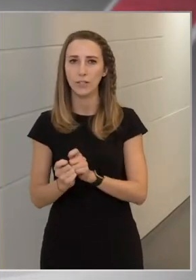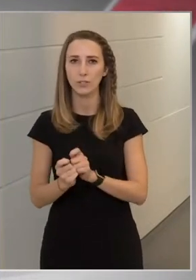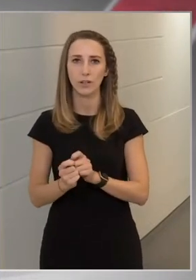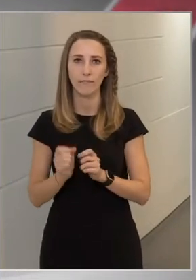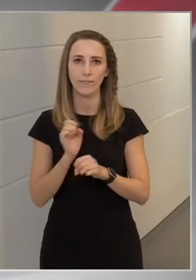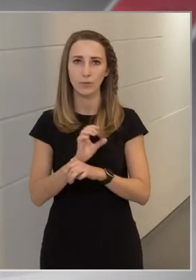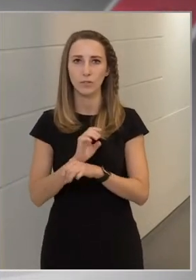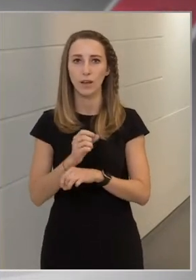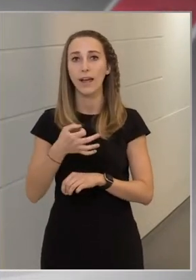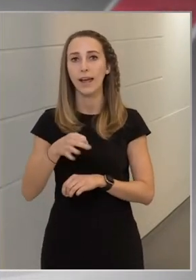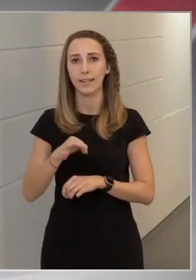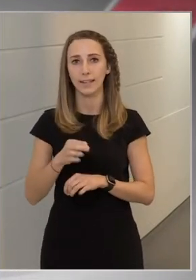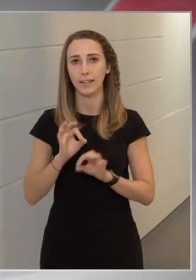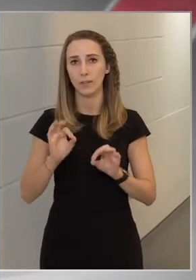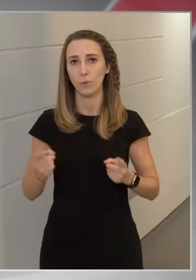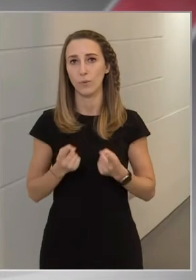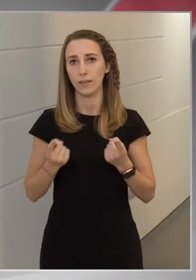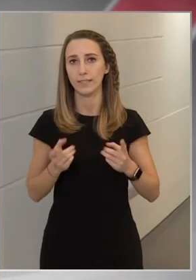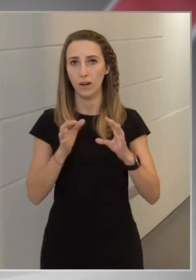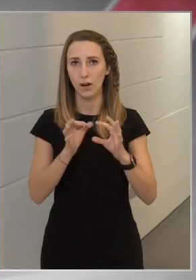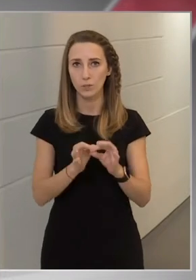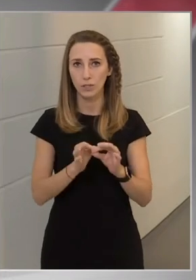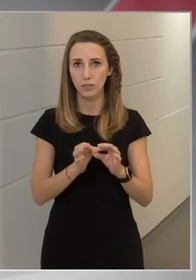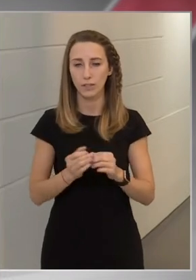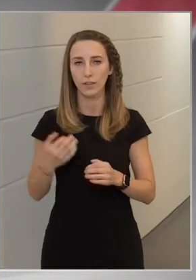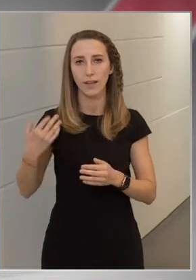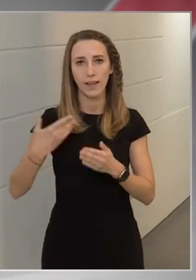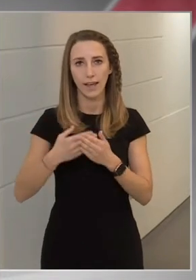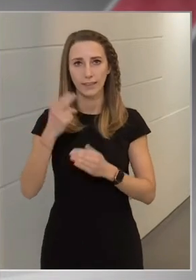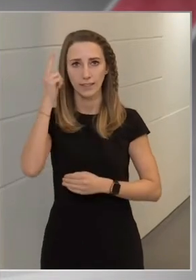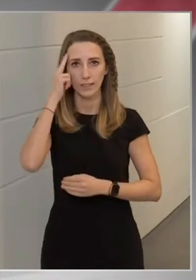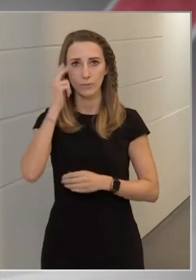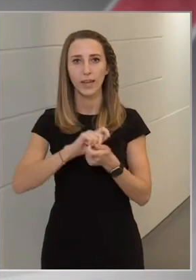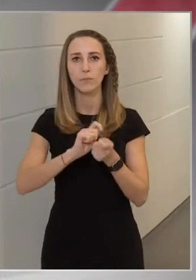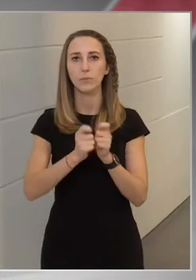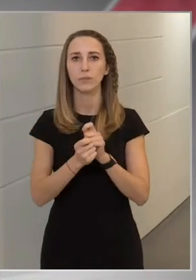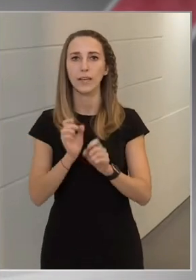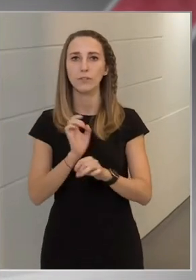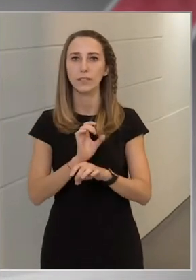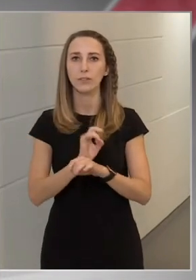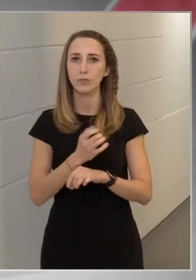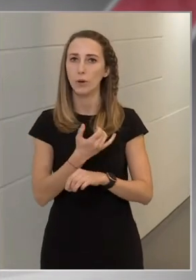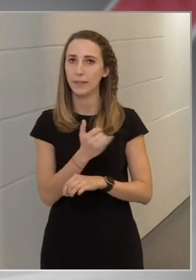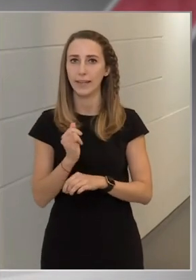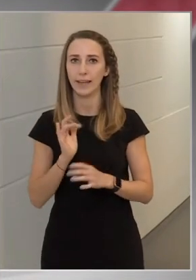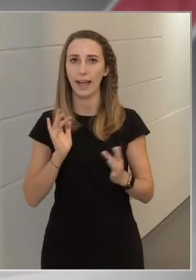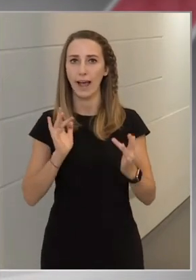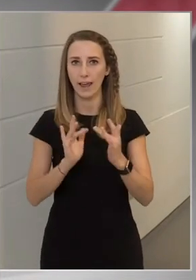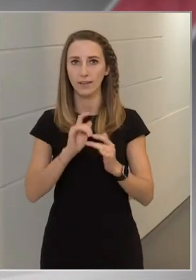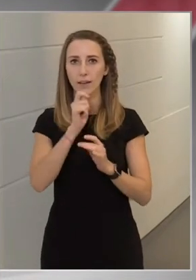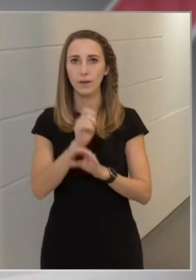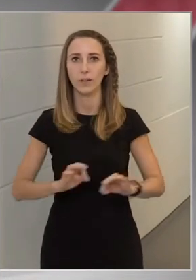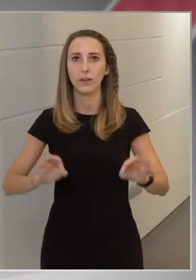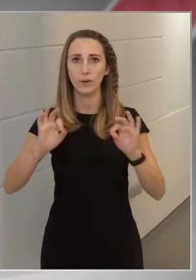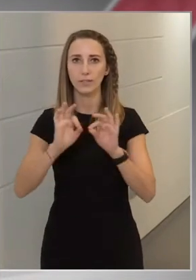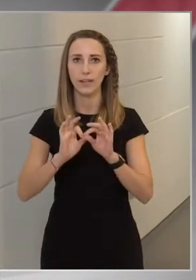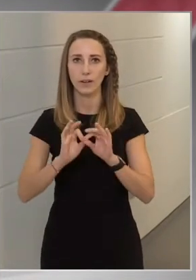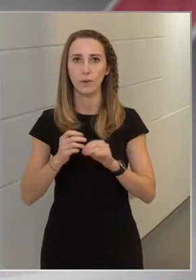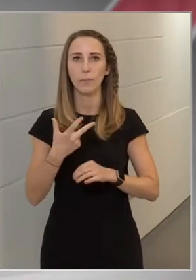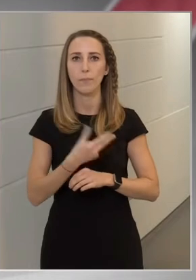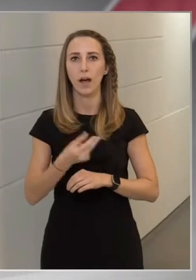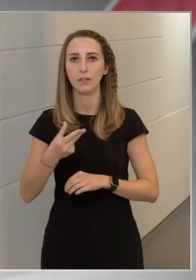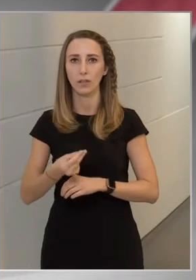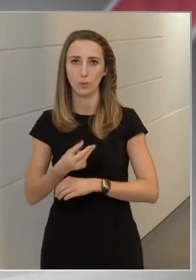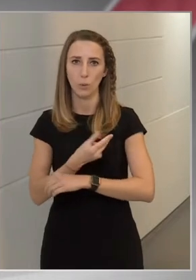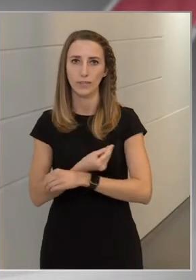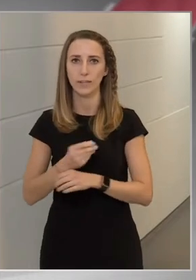Az egyetlen jó hír ezzel kapcsolatosan az, hogy az eddig ismert mutáns vírusok mindegyike ellen a Magyarországon beadható